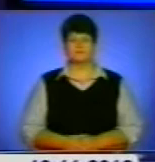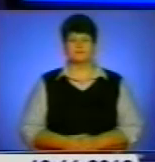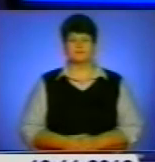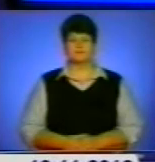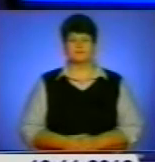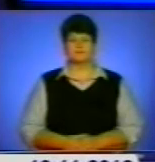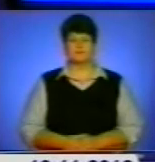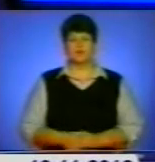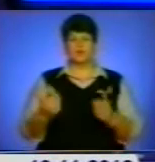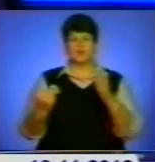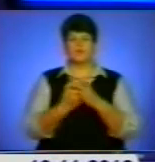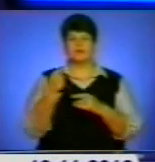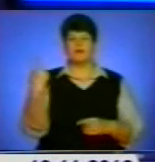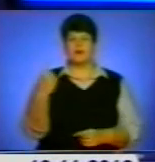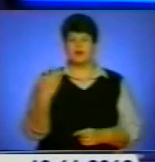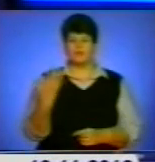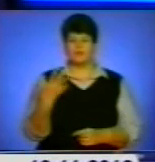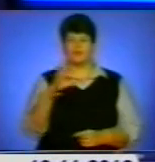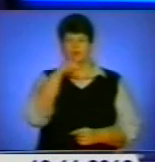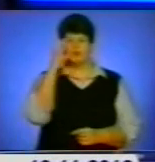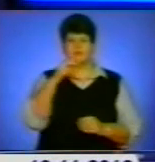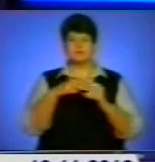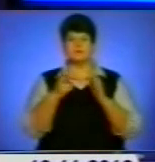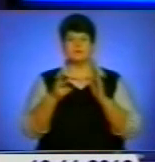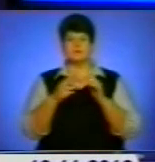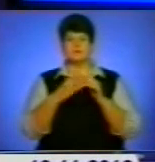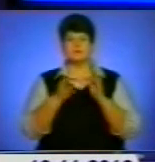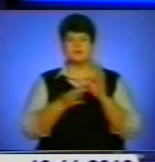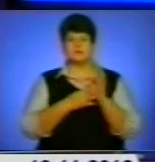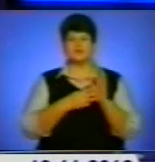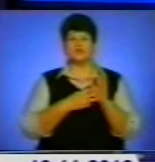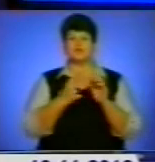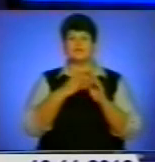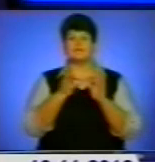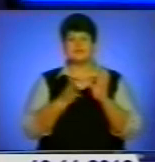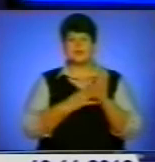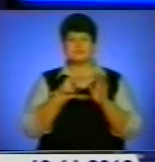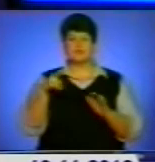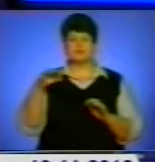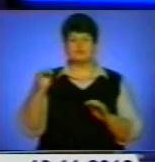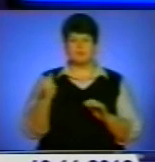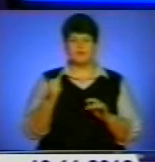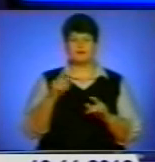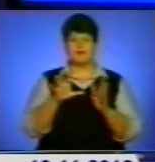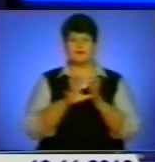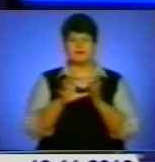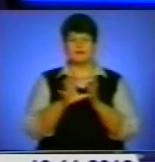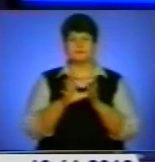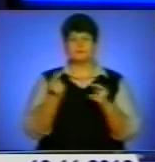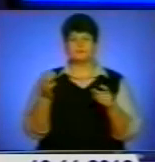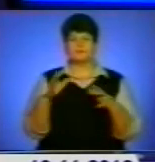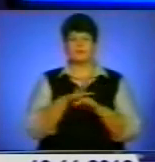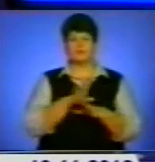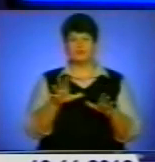І до новин краю. У ніч з 18 на 19 листопада ураган знеструмив населені пункти майже у половині